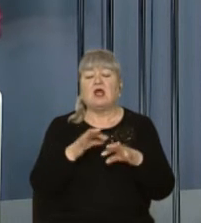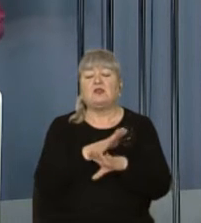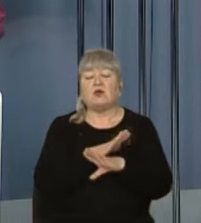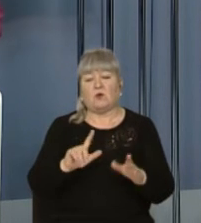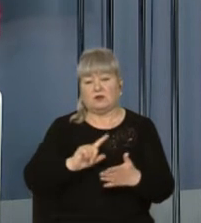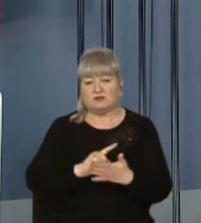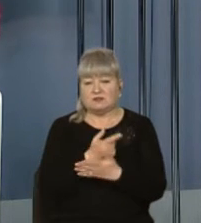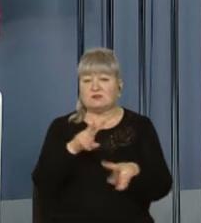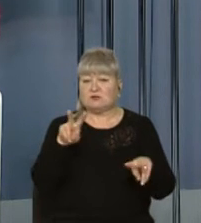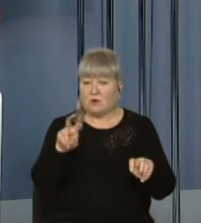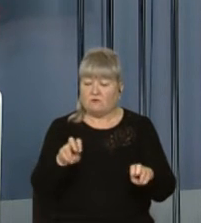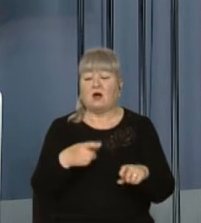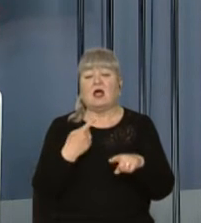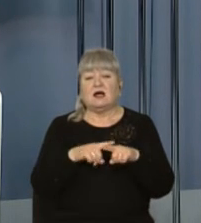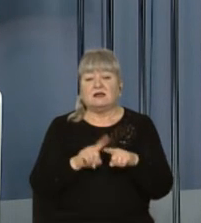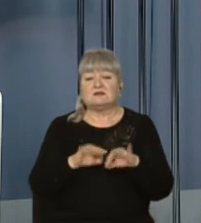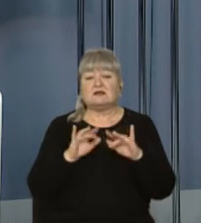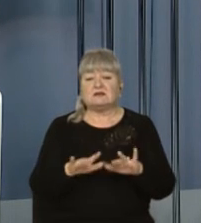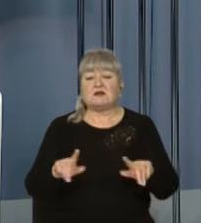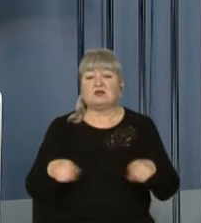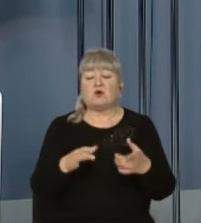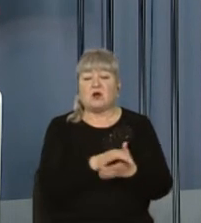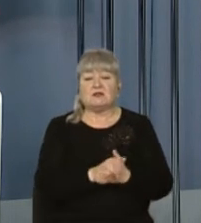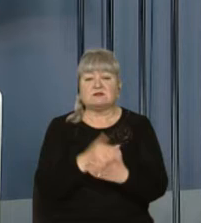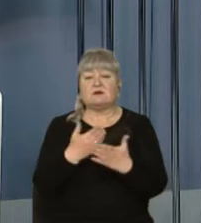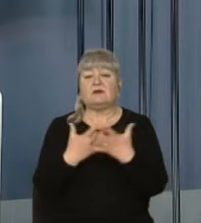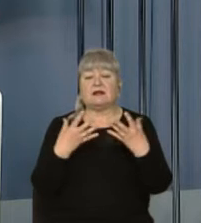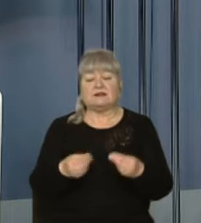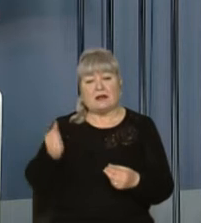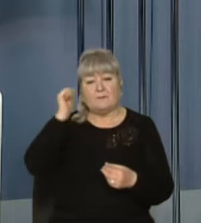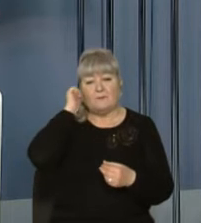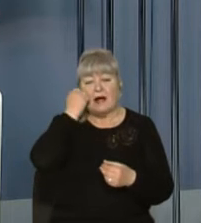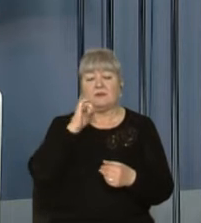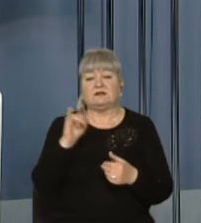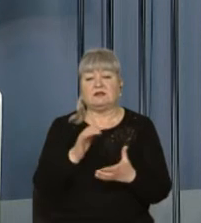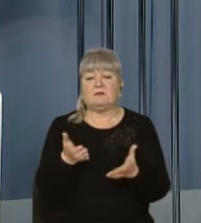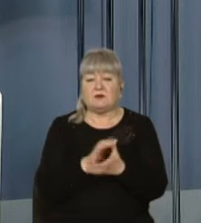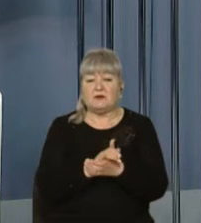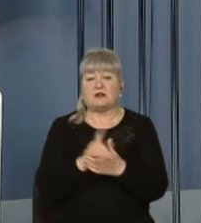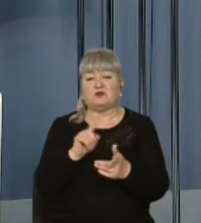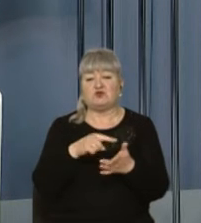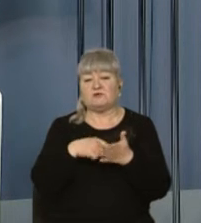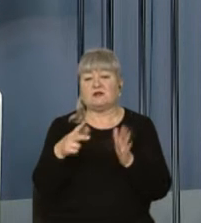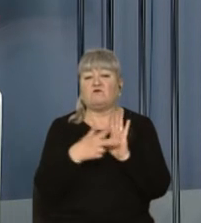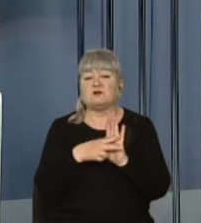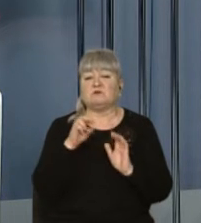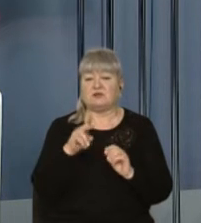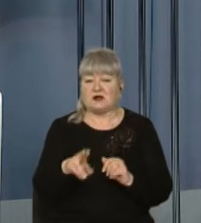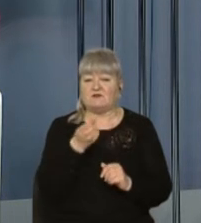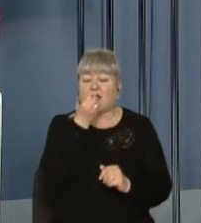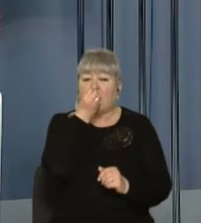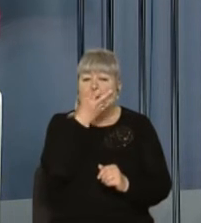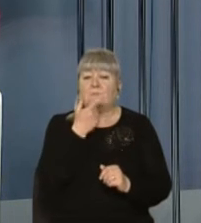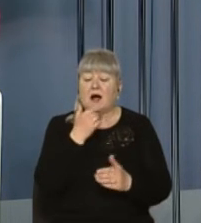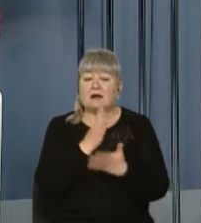знову». Цей захід організували перед Днем пам'яті та примирення, який відзначають 8 травня. Саме мак є символом цього